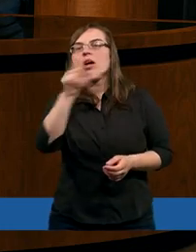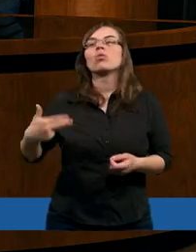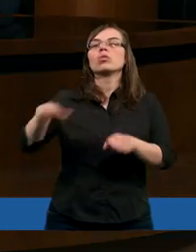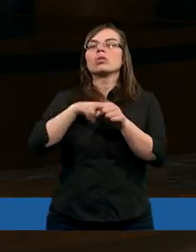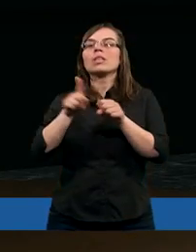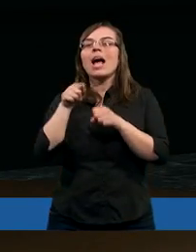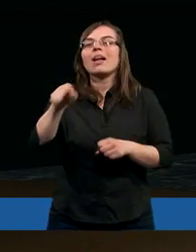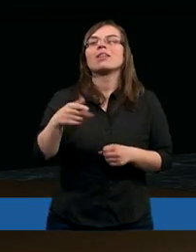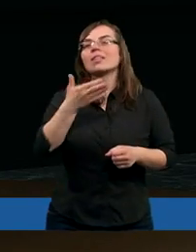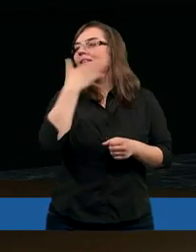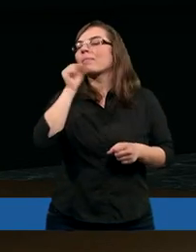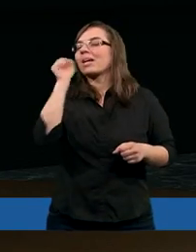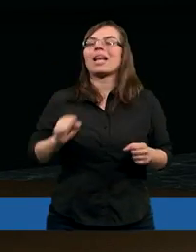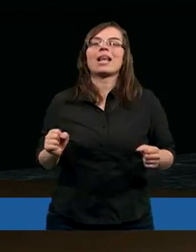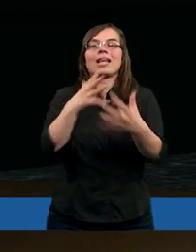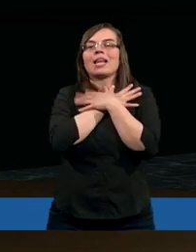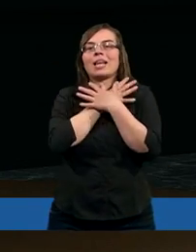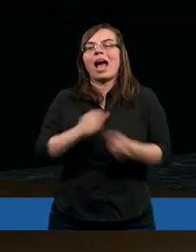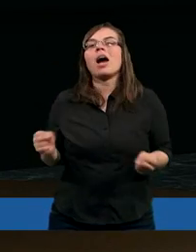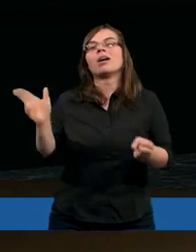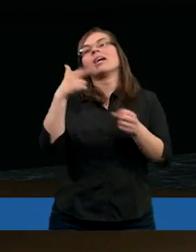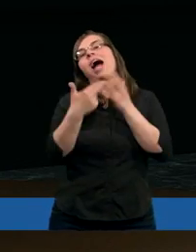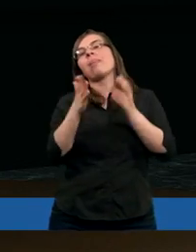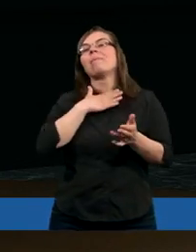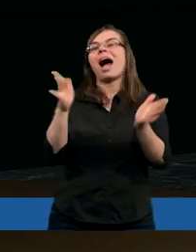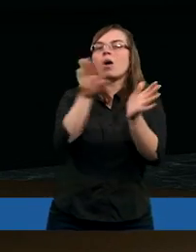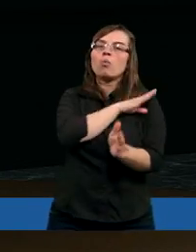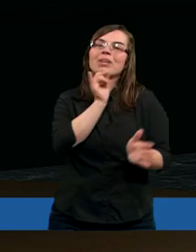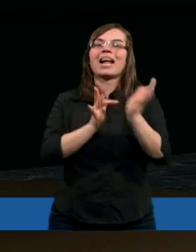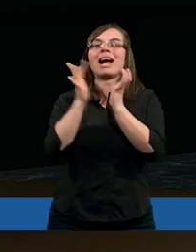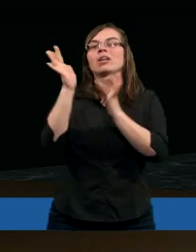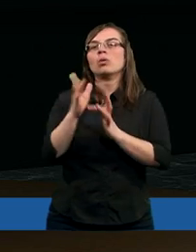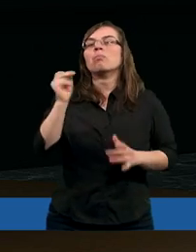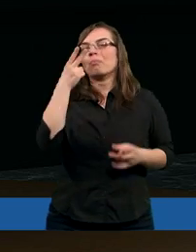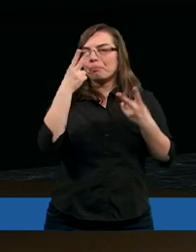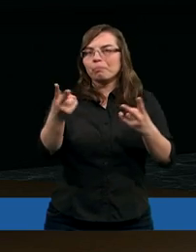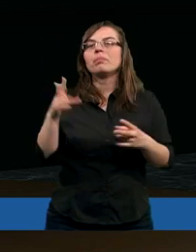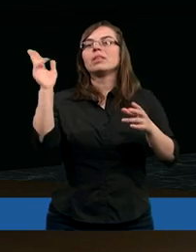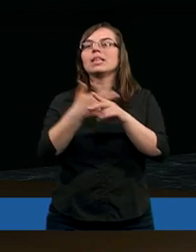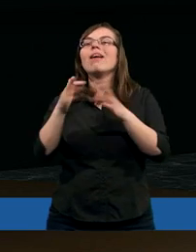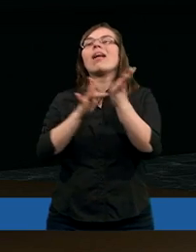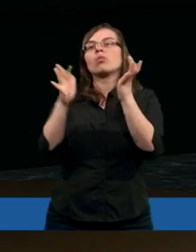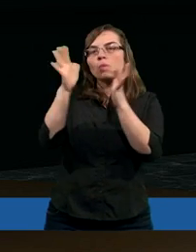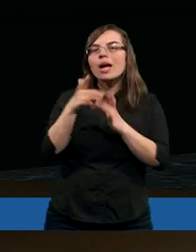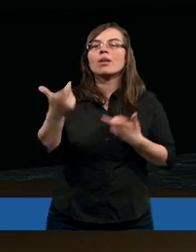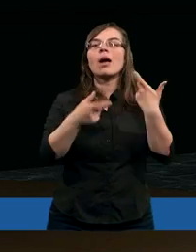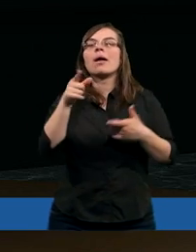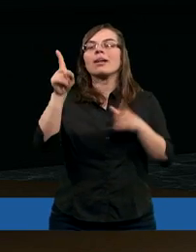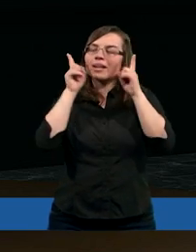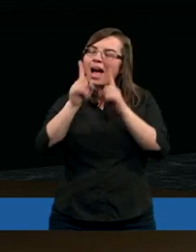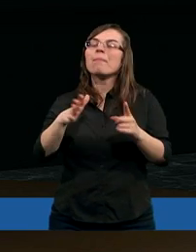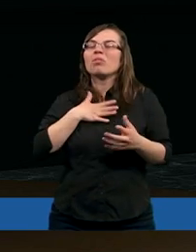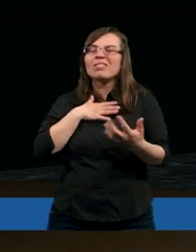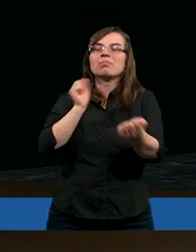też z taką... nie ma żadnego strachu, kiedy ma właśnie umrzeć za Chrystusa, a widzimy, kiedy Jezus jest w Getsemane, jak On